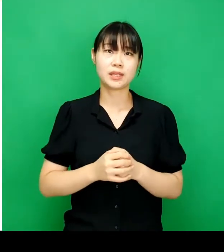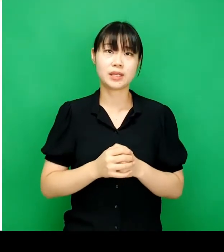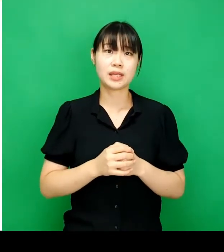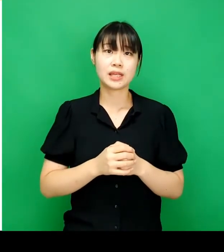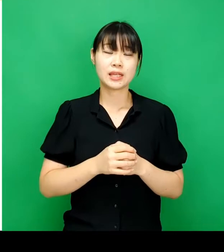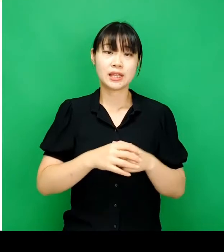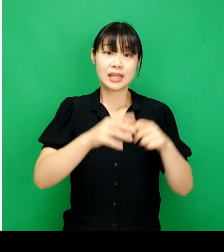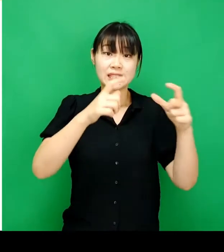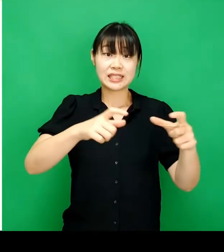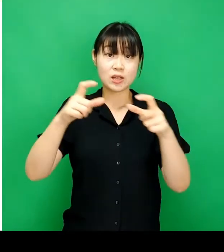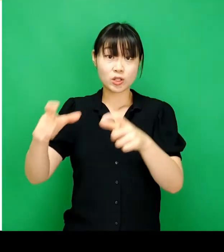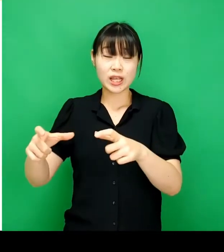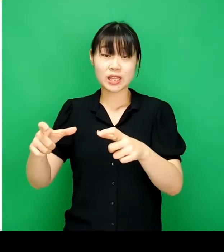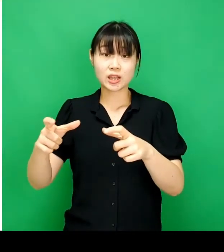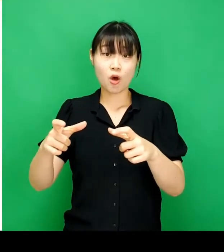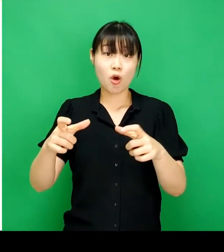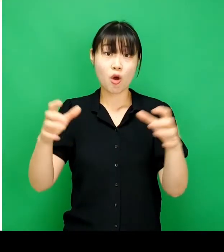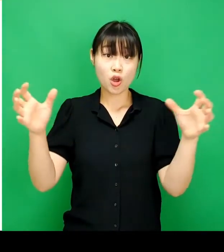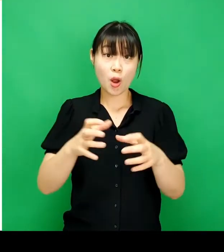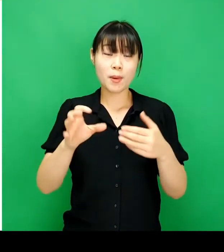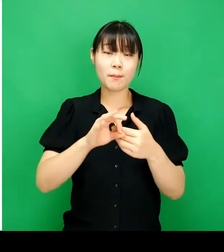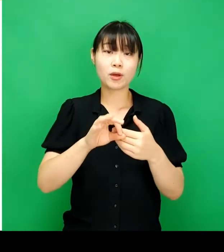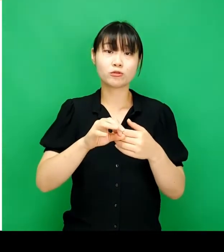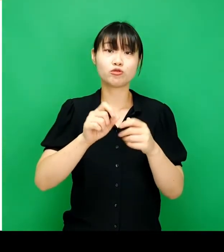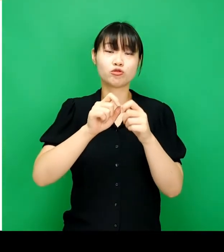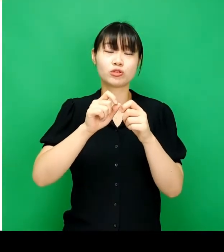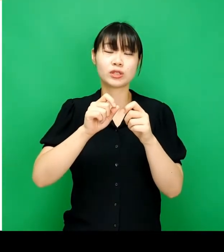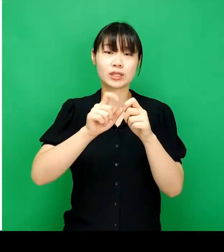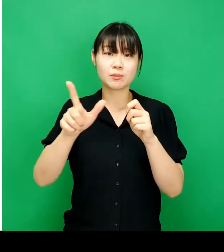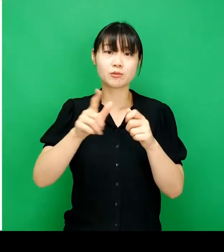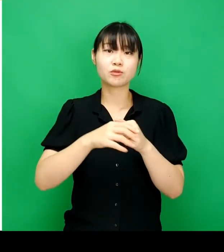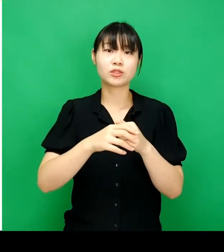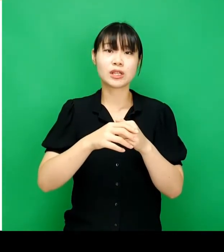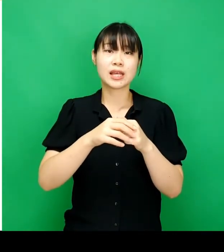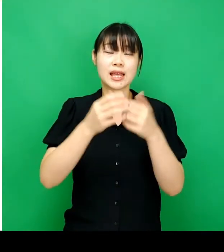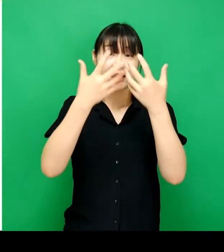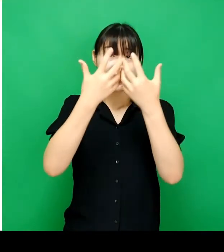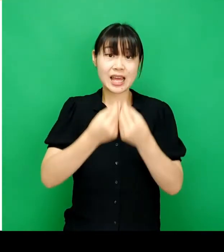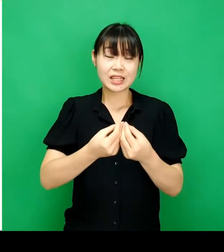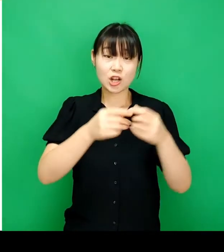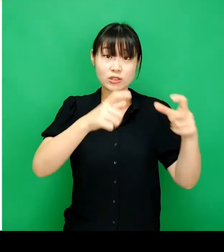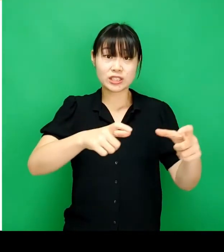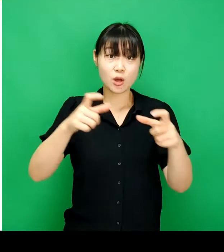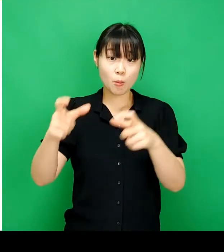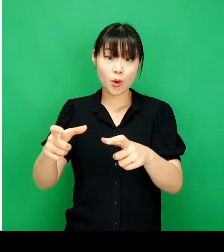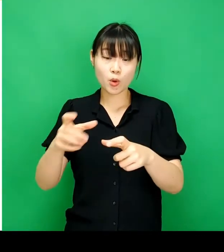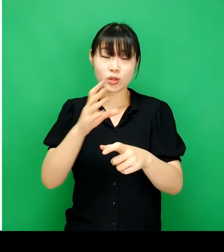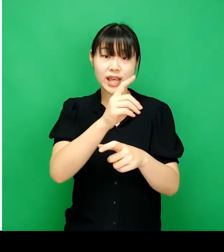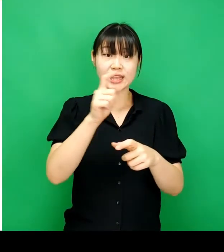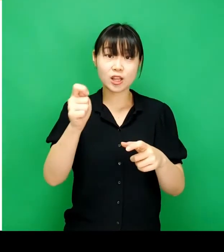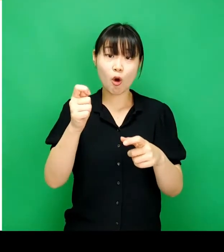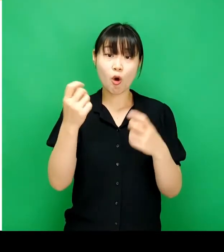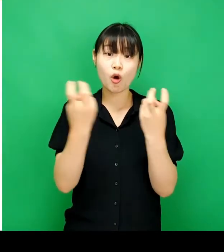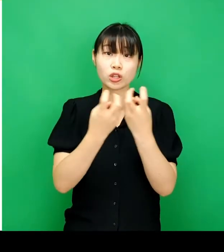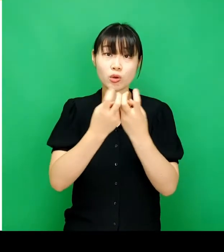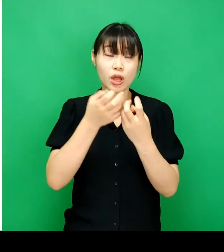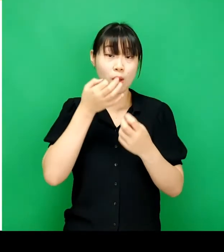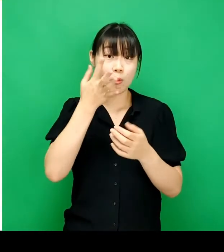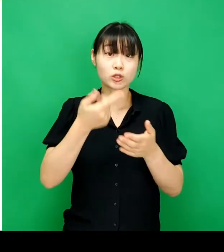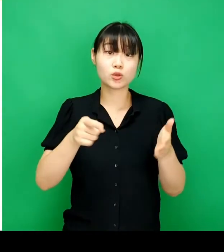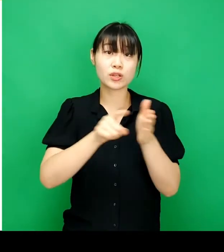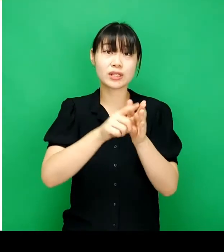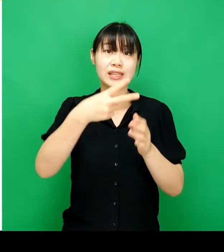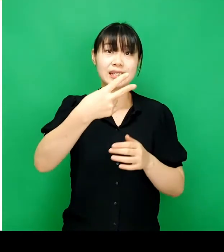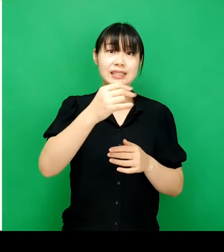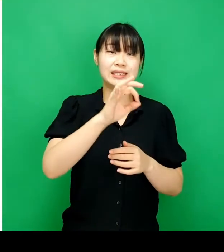없다고 볼 수 있습니다. 지역 데이터와 결합하면 주로 지도를 사용합니다. 예를 들어 지역별로